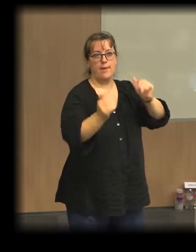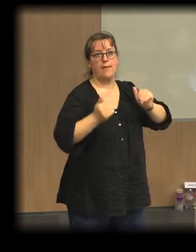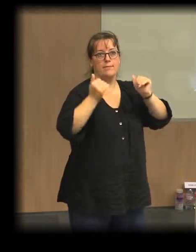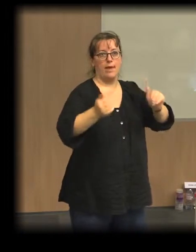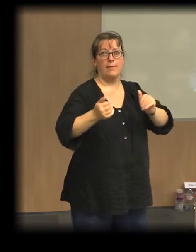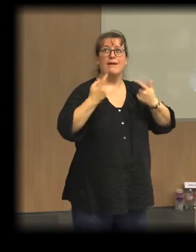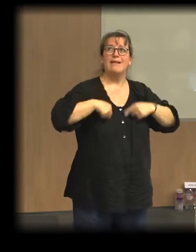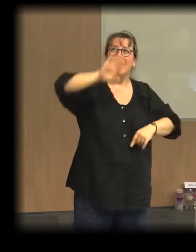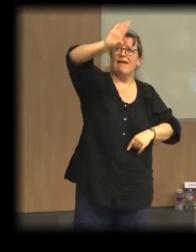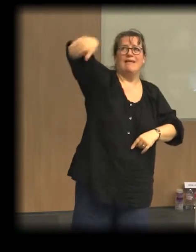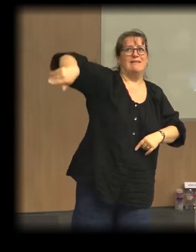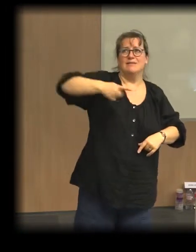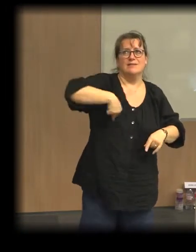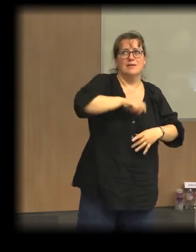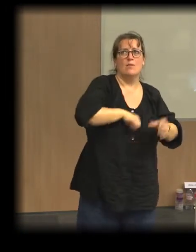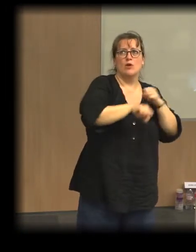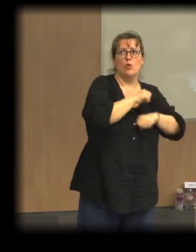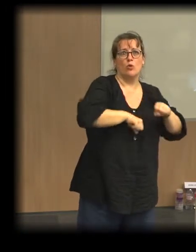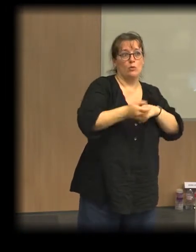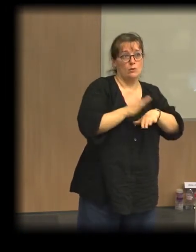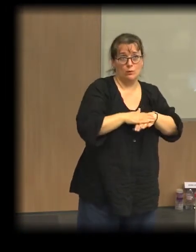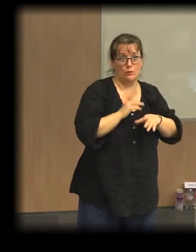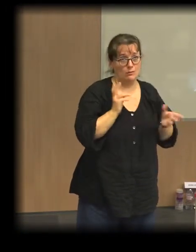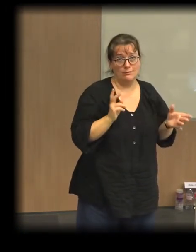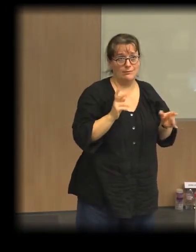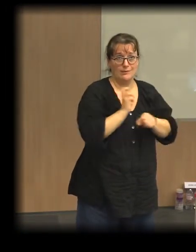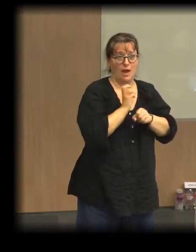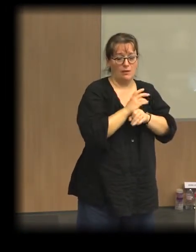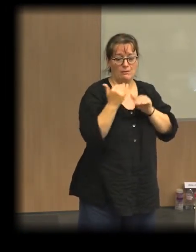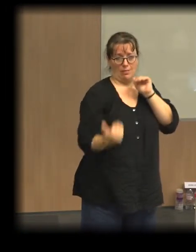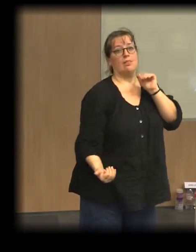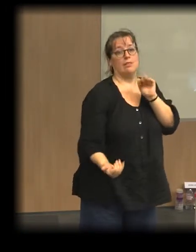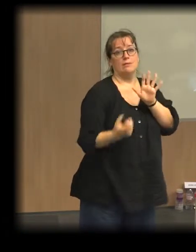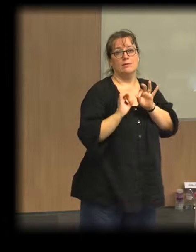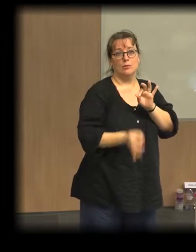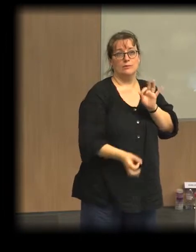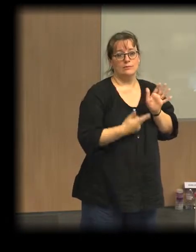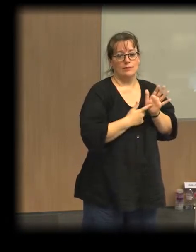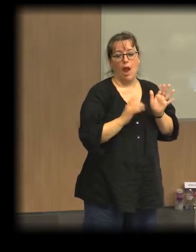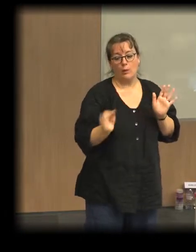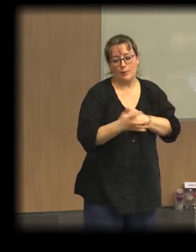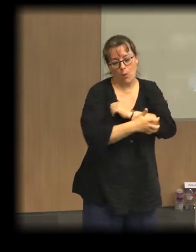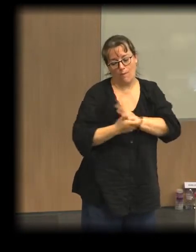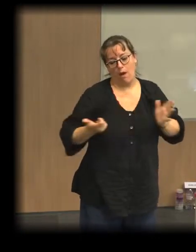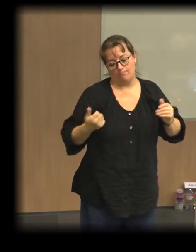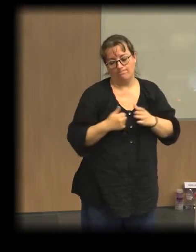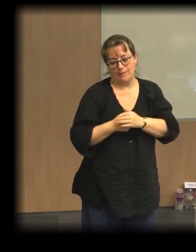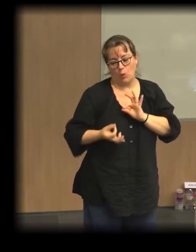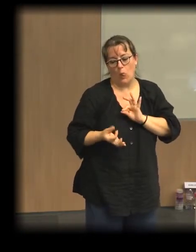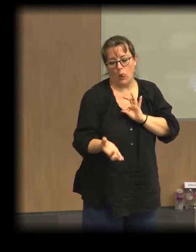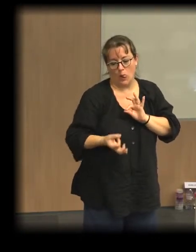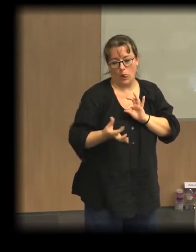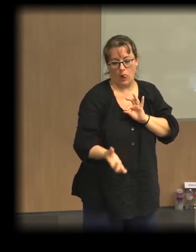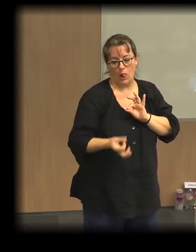propension de la philanthropie depuis le XIXe siècle à s'attaquer à la pauvreté mais à aucun moment à ne remettre en cause les